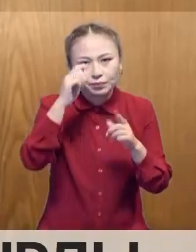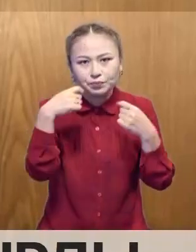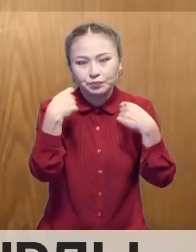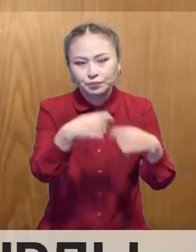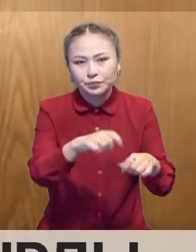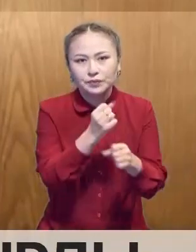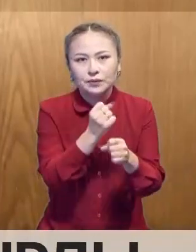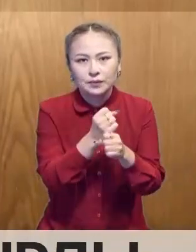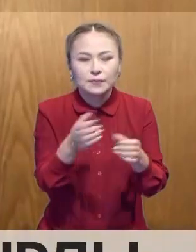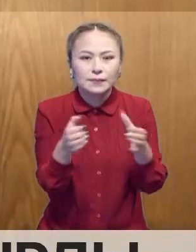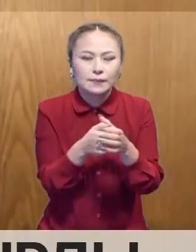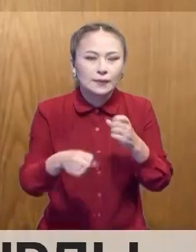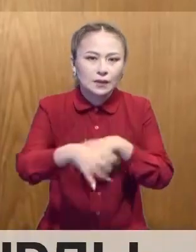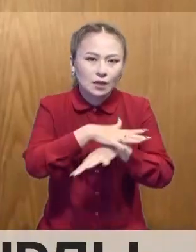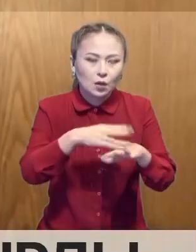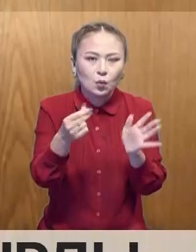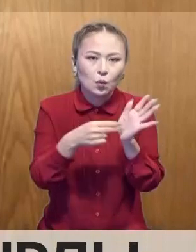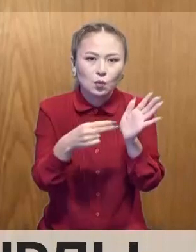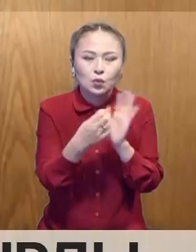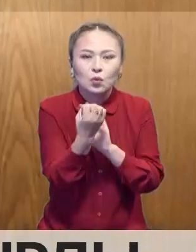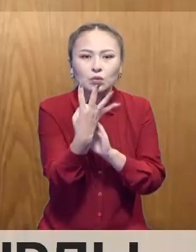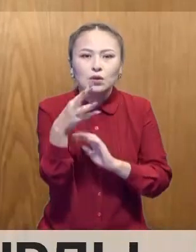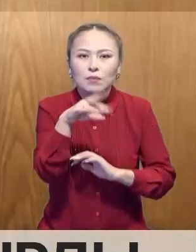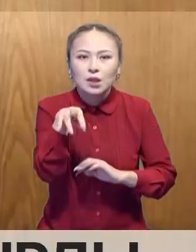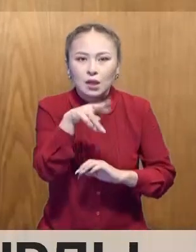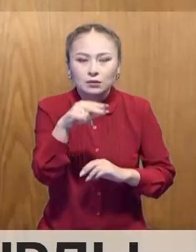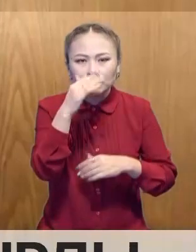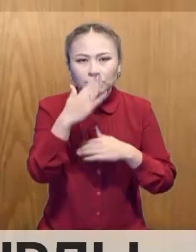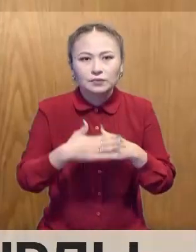Компанияның нарықтық қона 14 миллиард тенгеге жуық.